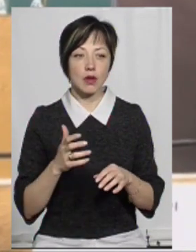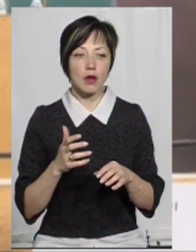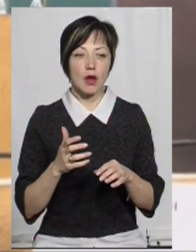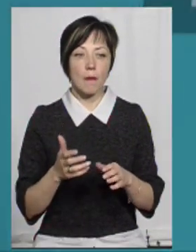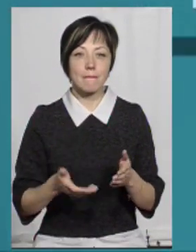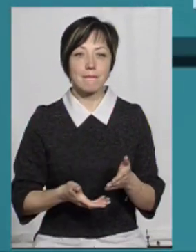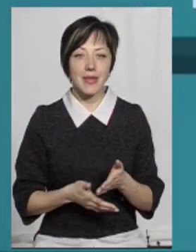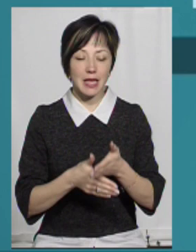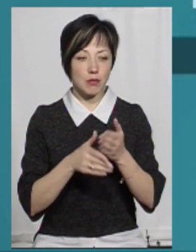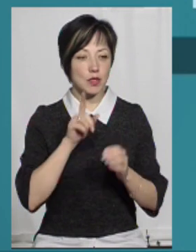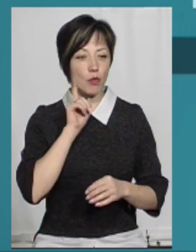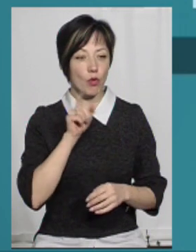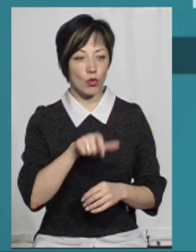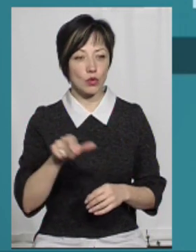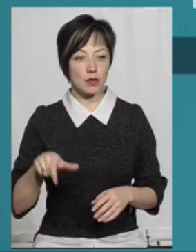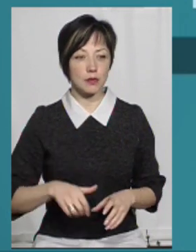підтримці молоді.